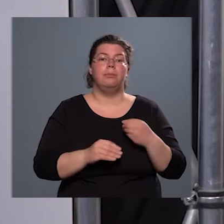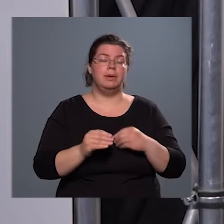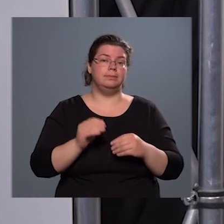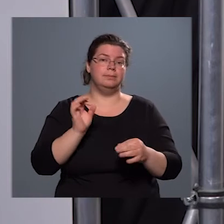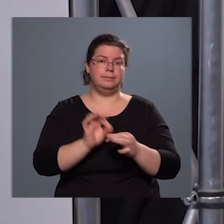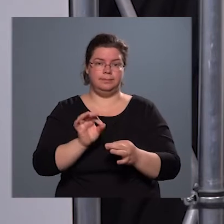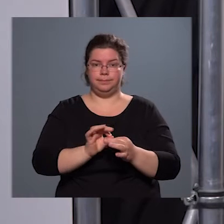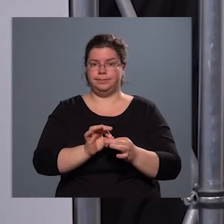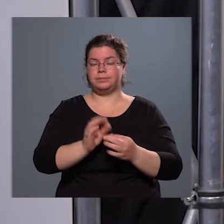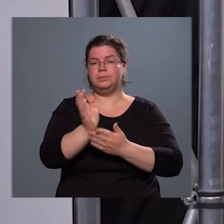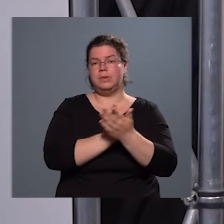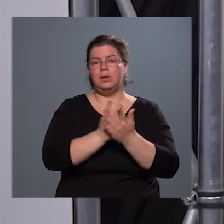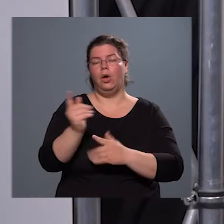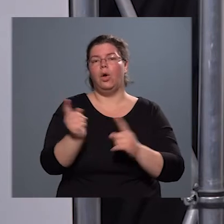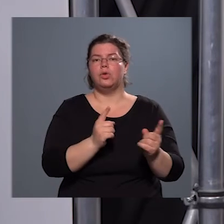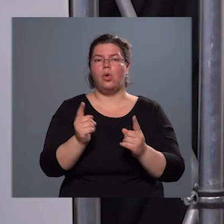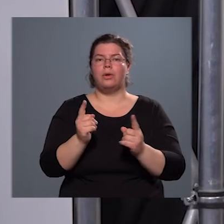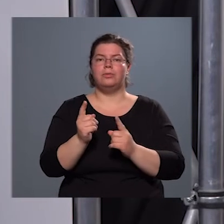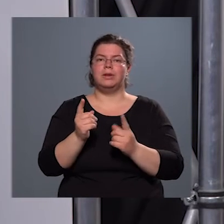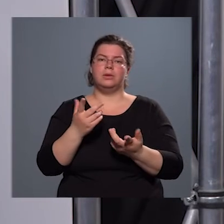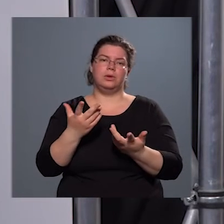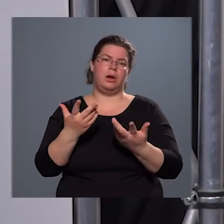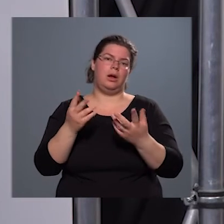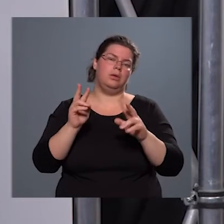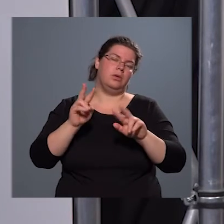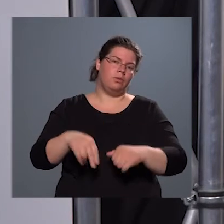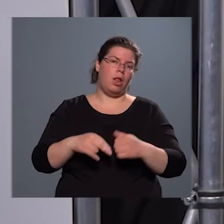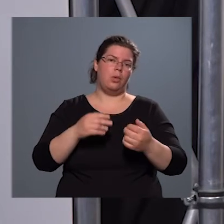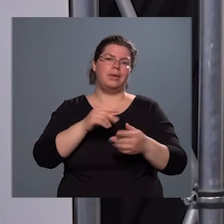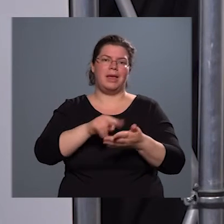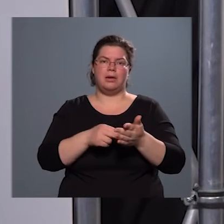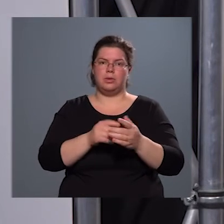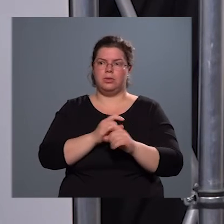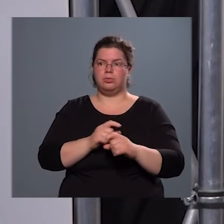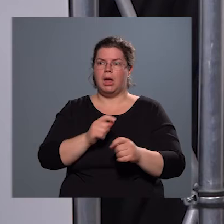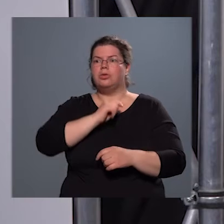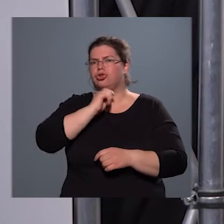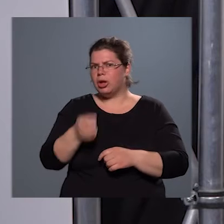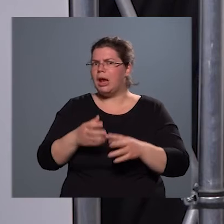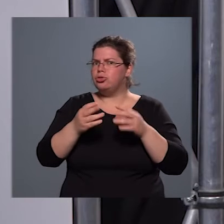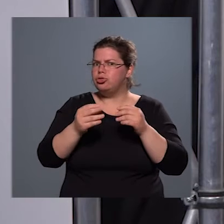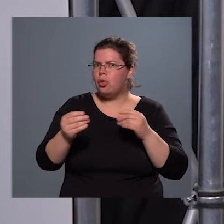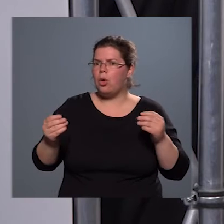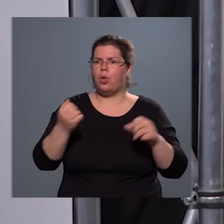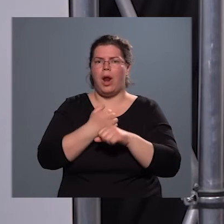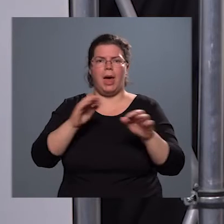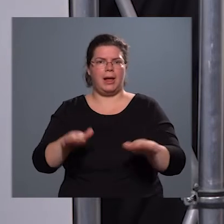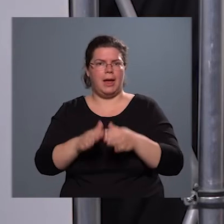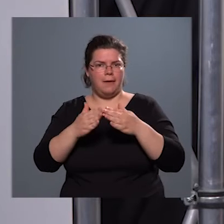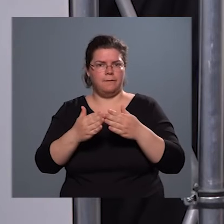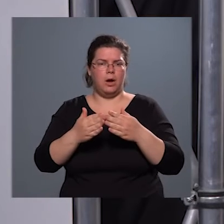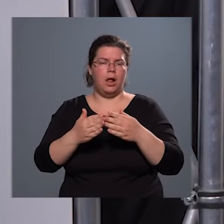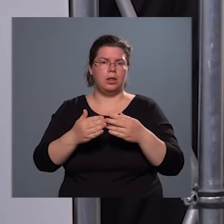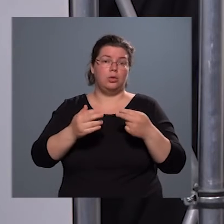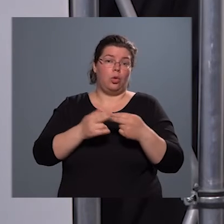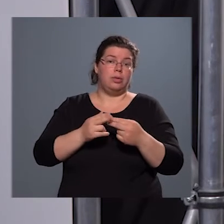ponteszolgálati jogviszonynal való szerződés kapcsán sikerült a kórházból nagyon-nagyon sok kollégával közvetlen